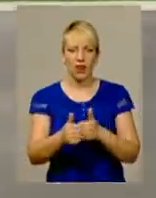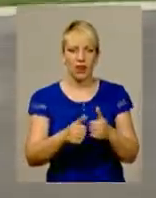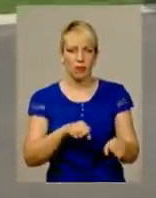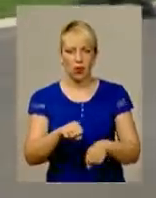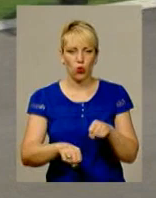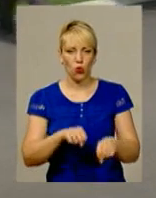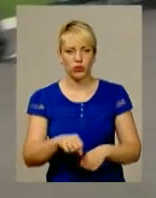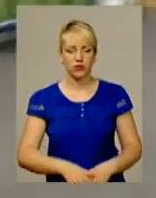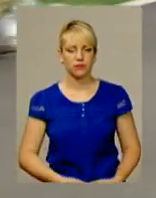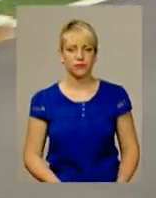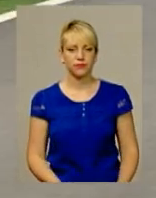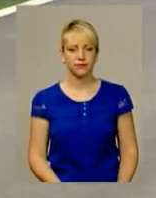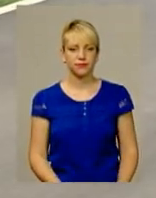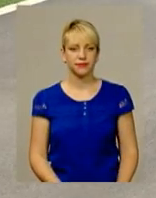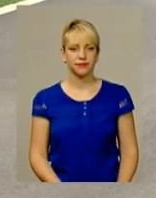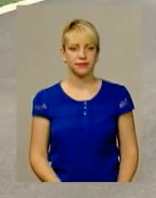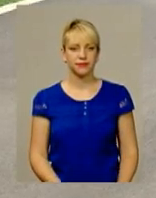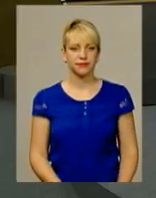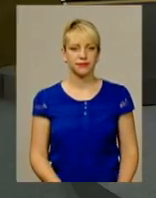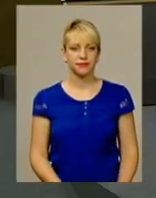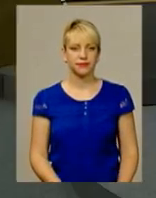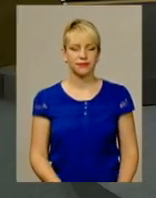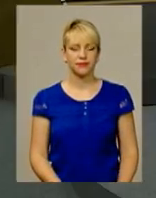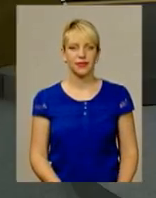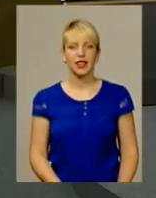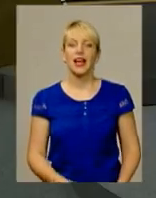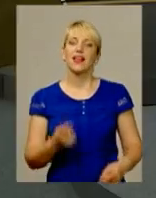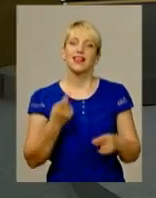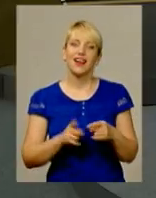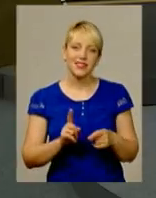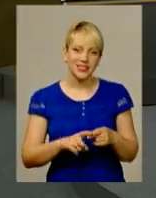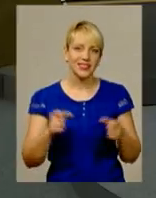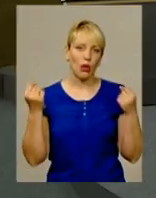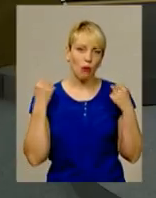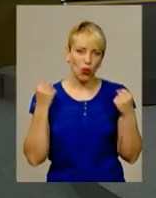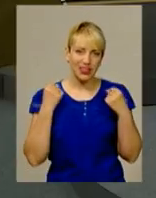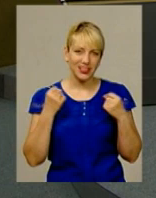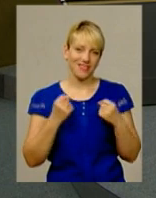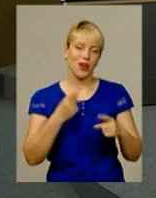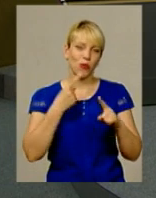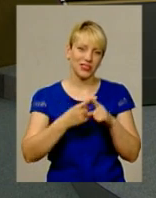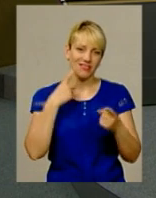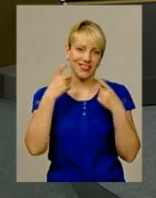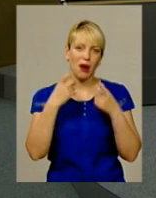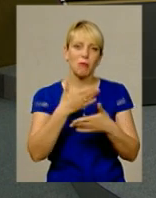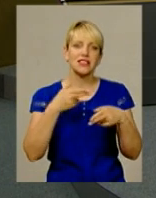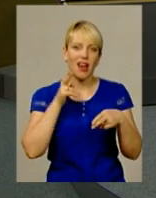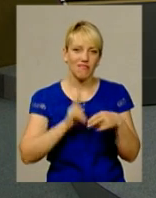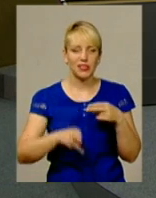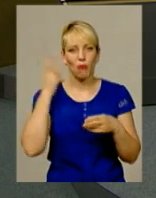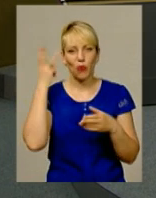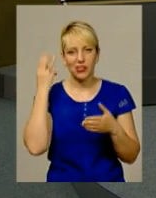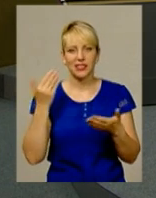Олександр Горішевський. Для інформаційного випуску. І на цій спортивній та позитивній інформації ми завершуємо